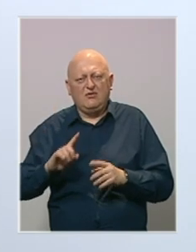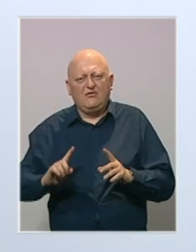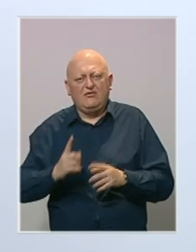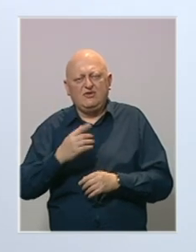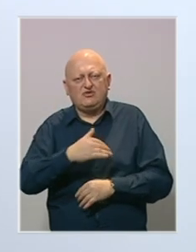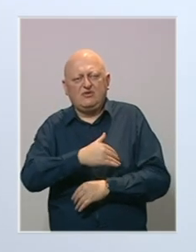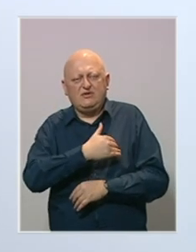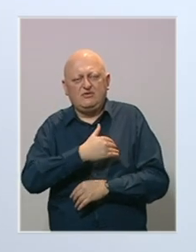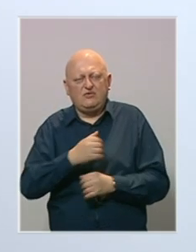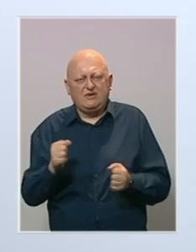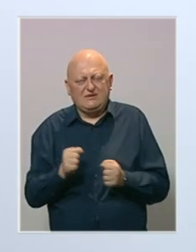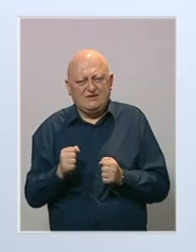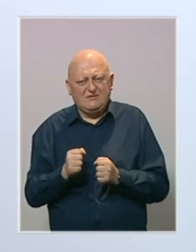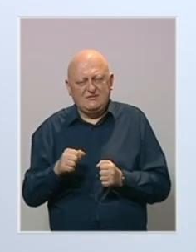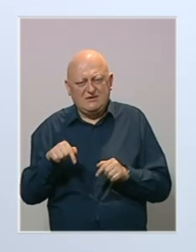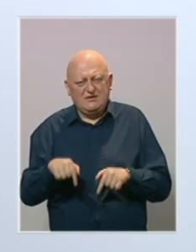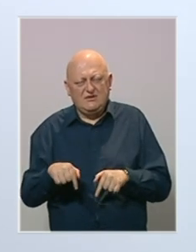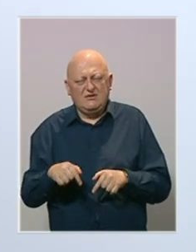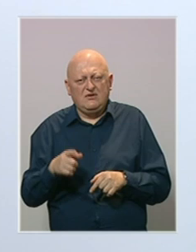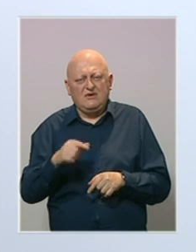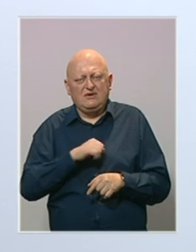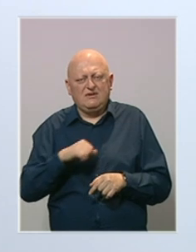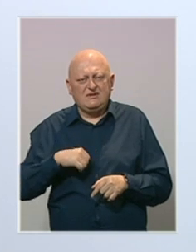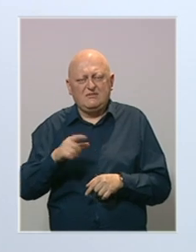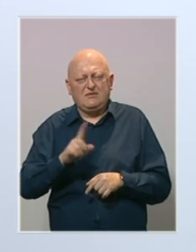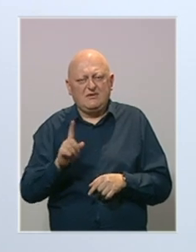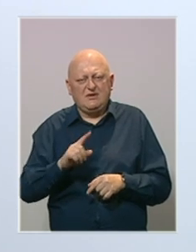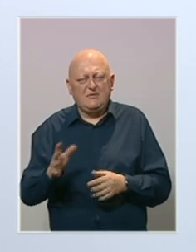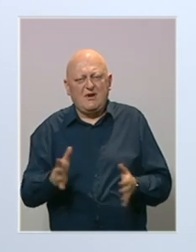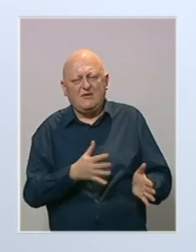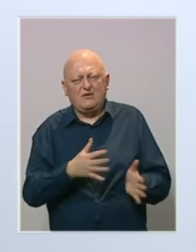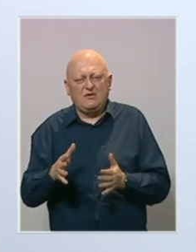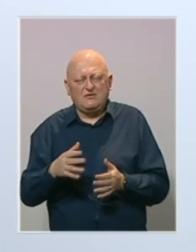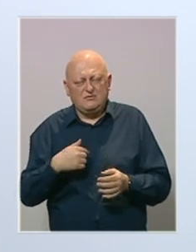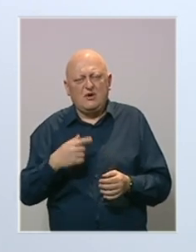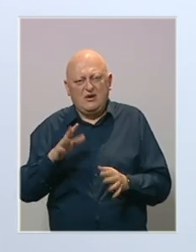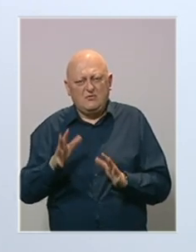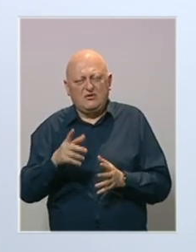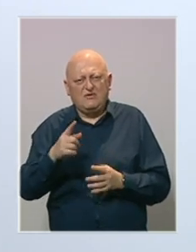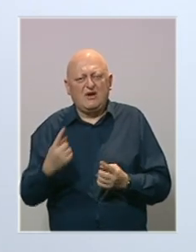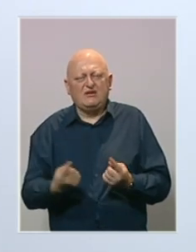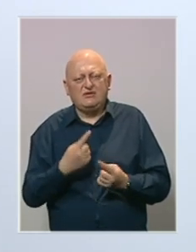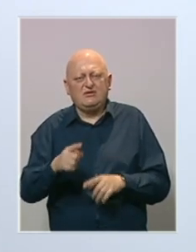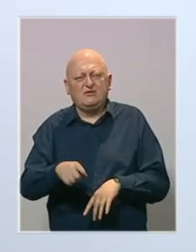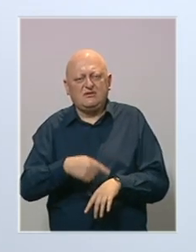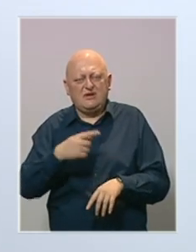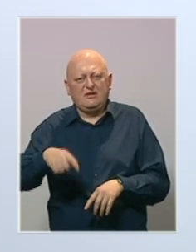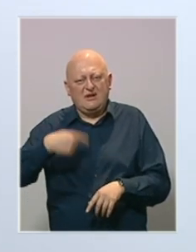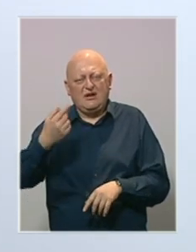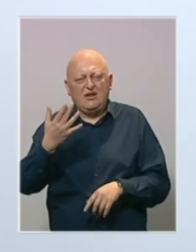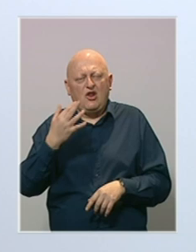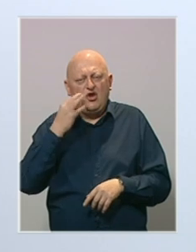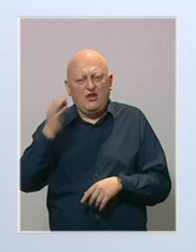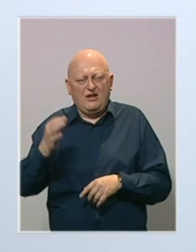temperature, zimske temperature, a samim tim da neće biti ni vjetra, pa se prepostavlja da će ovakva situacija trajati i narednih